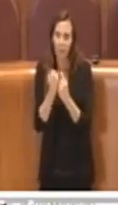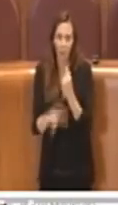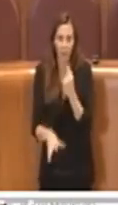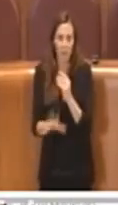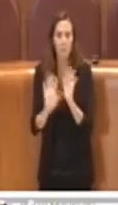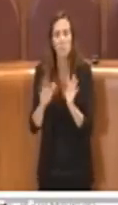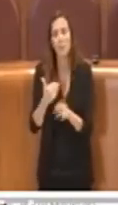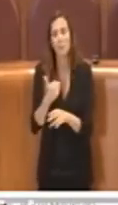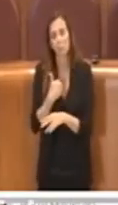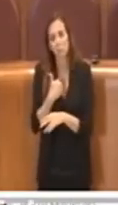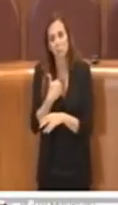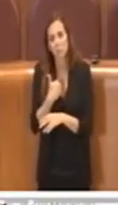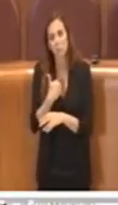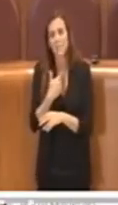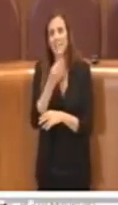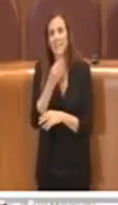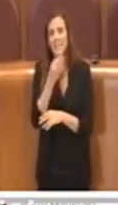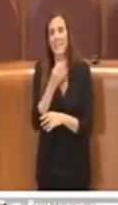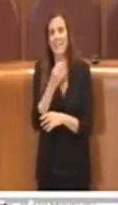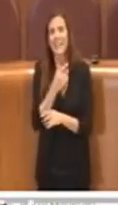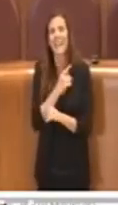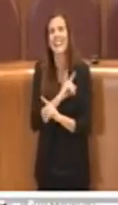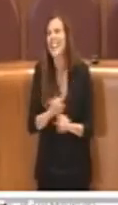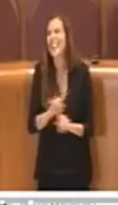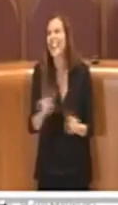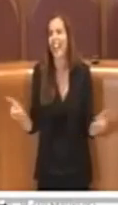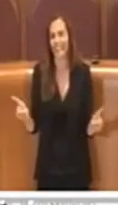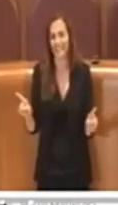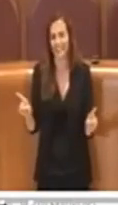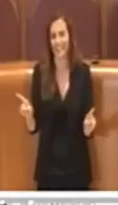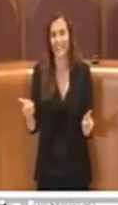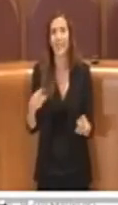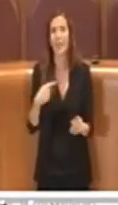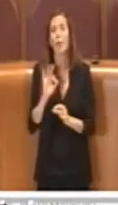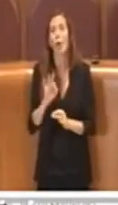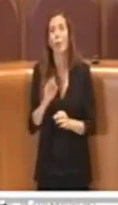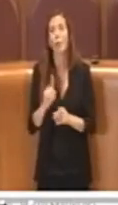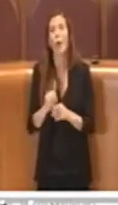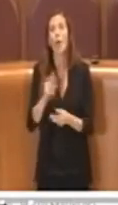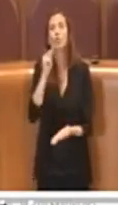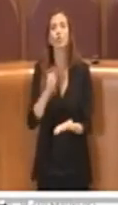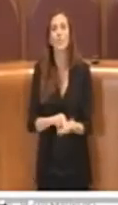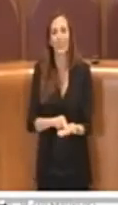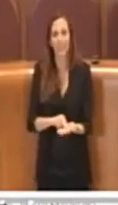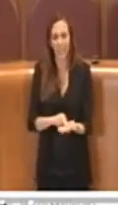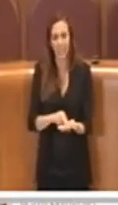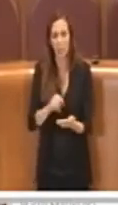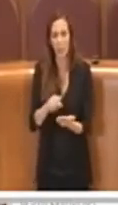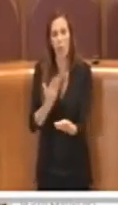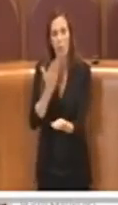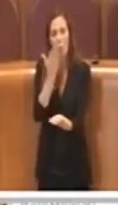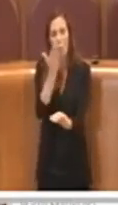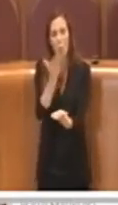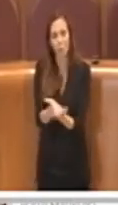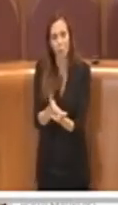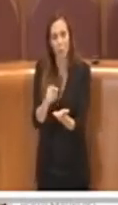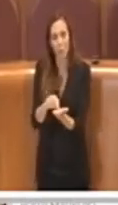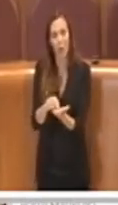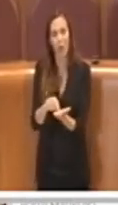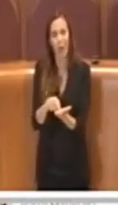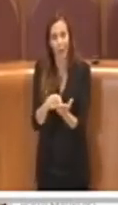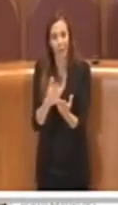sento di dire che nulla giustifica la becera strumentalizzazione mediatica di cui questa mozione è stata fatta oggetto.